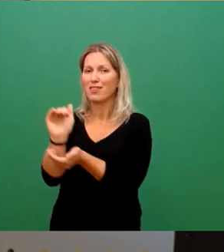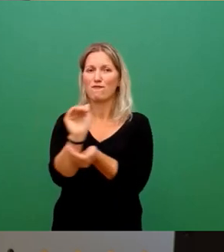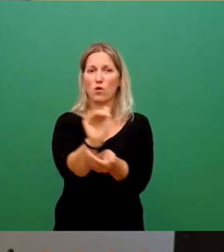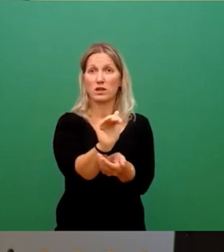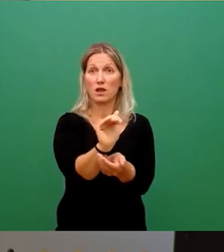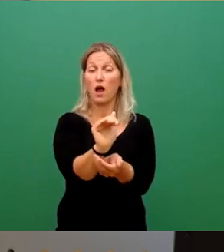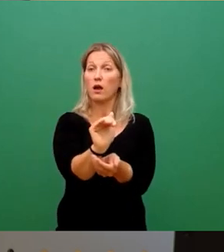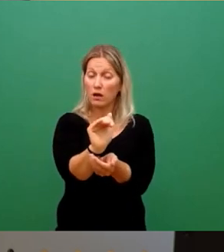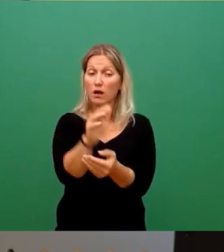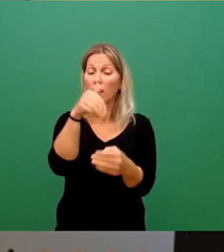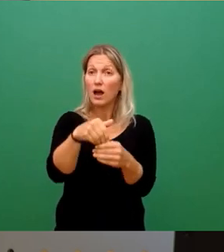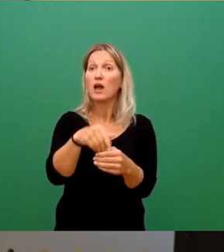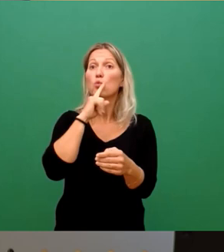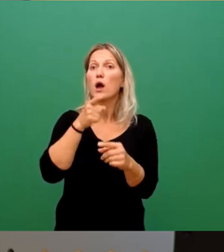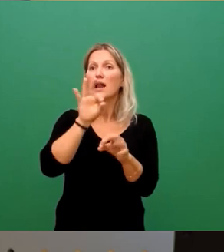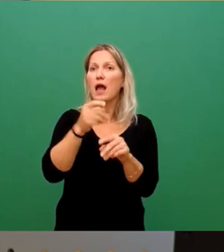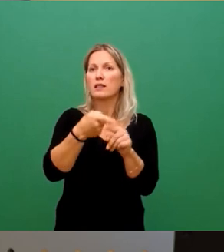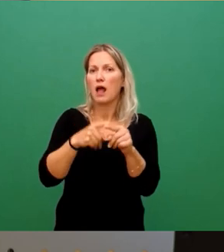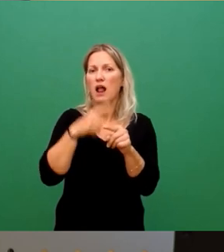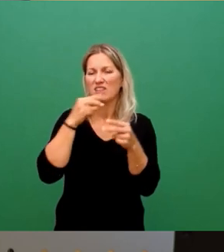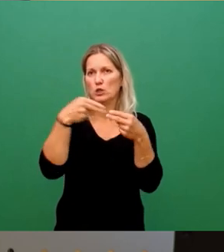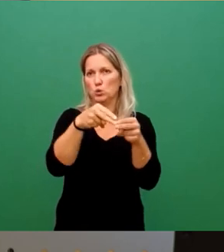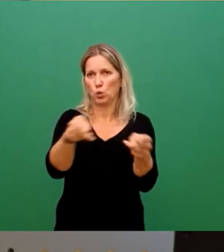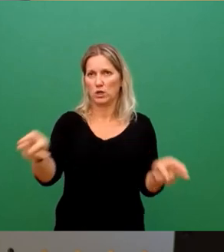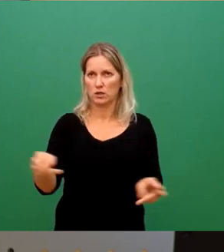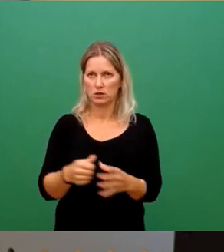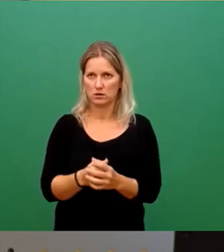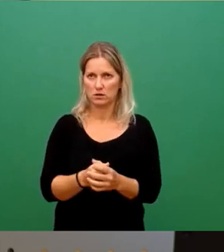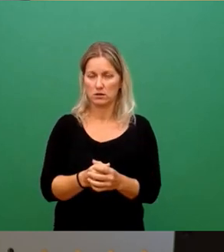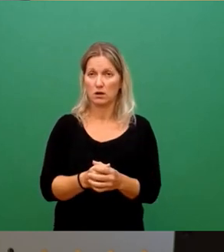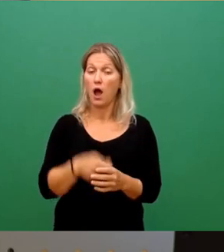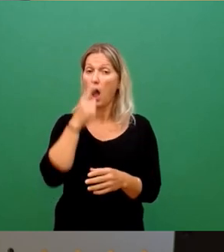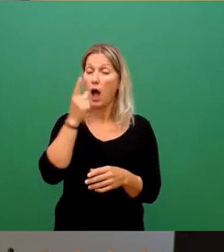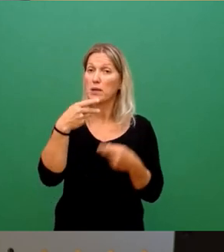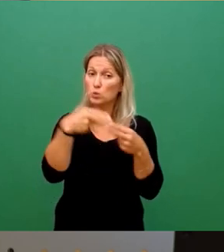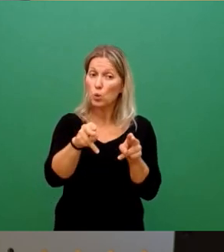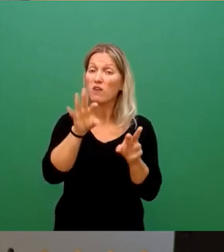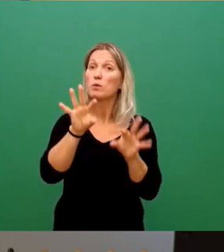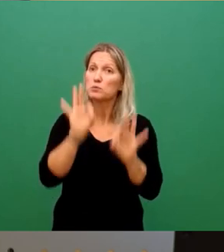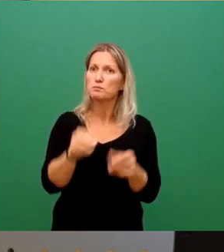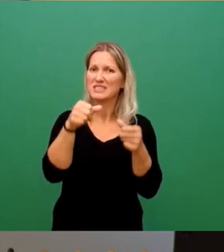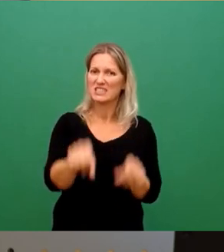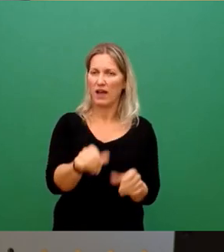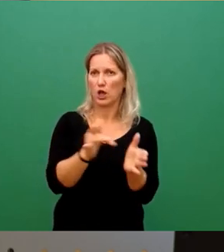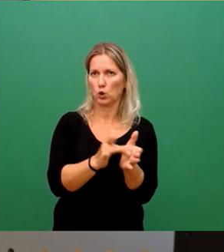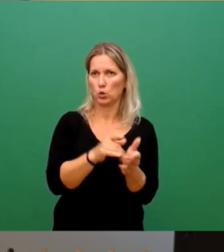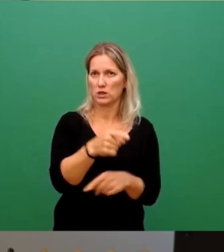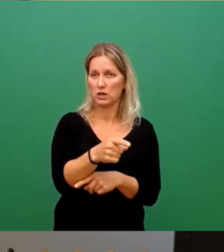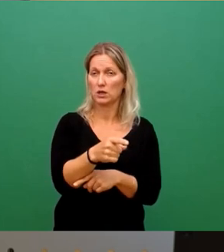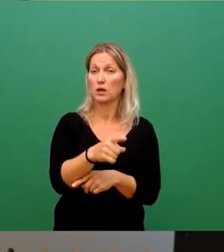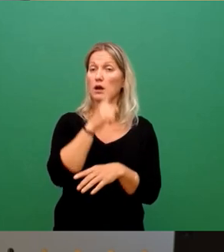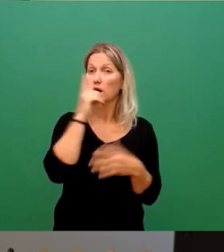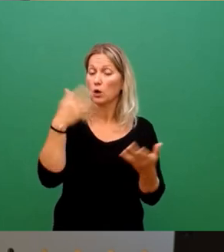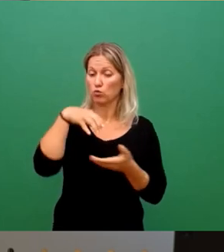Teile wieder zurückfließen. Zweckgebunden zurückfließen. Und die Stadt Teile der eigenen Liquidität